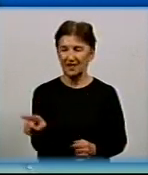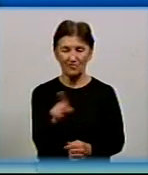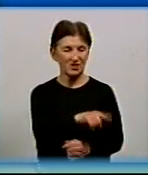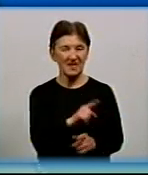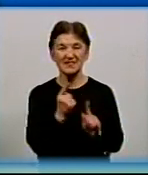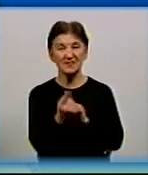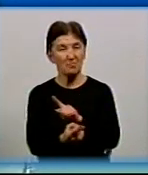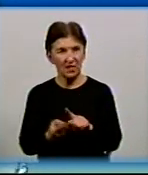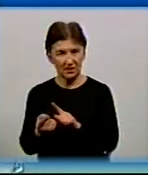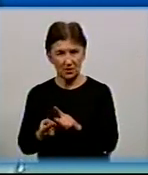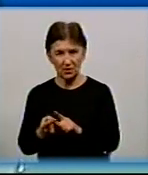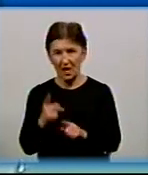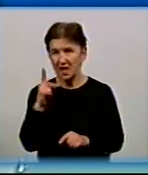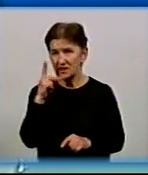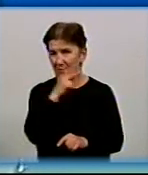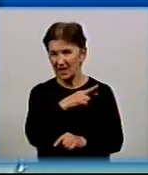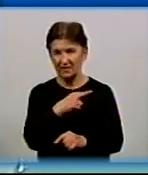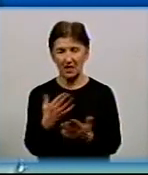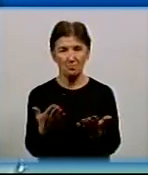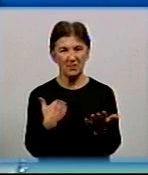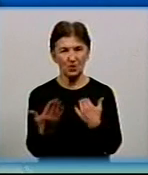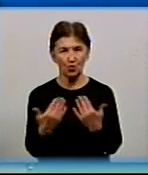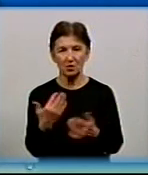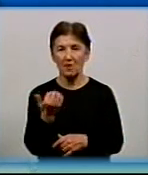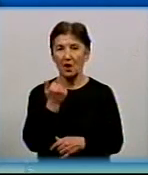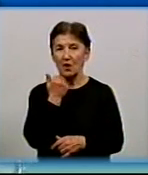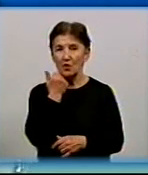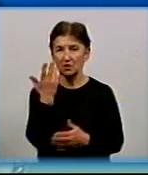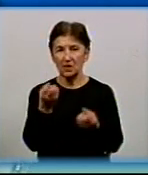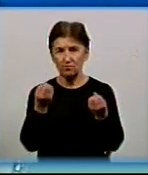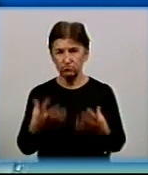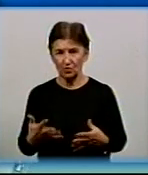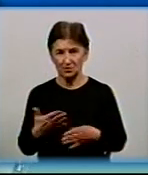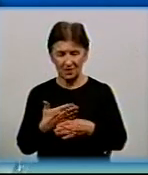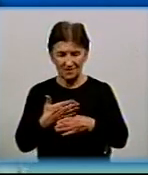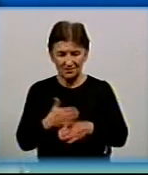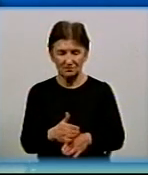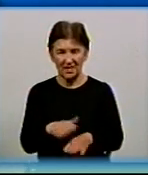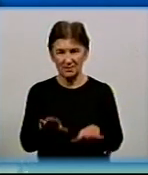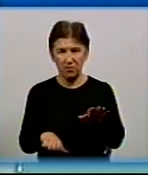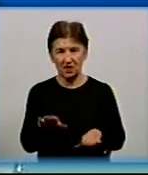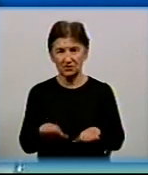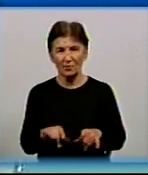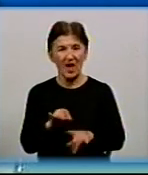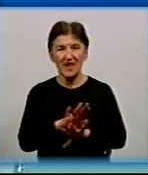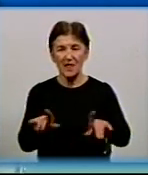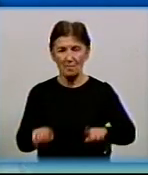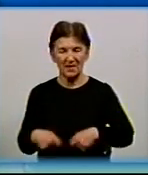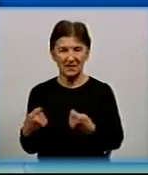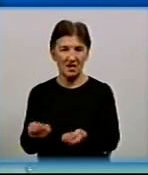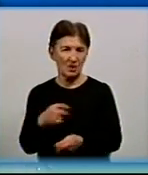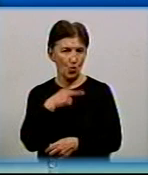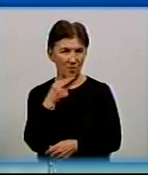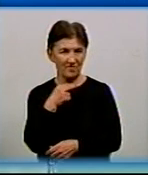неправильним підходом, коли просто розбалансовували систему теплозабезпечення. І не приділяли їй увазі.